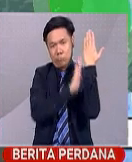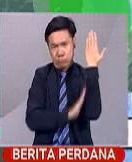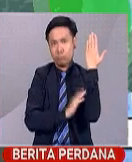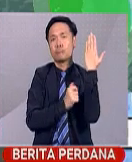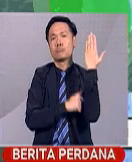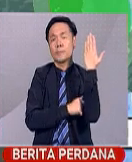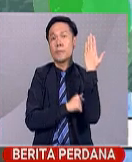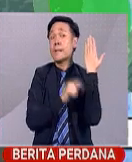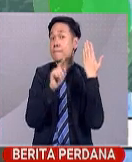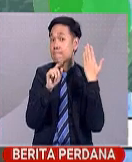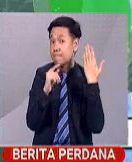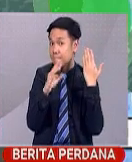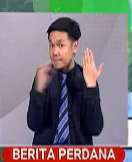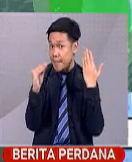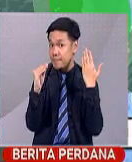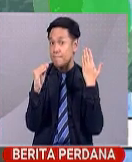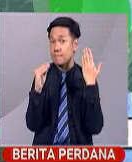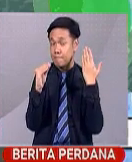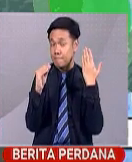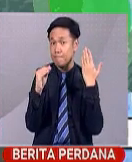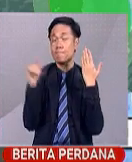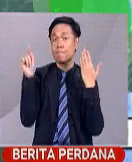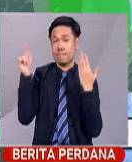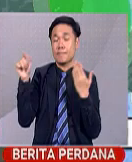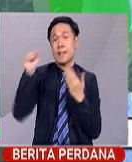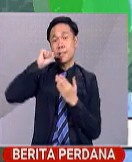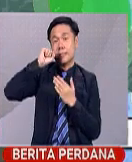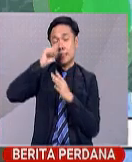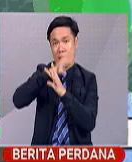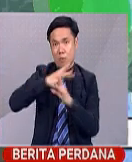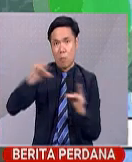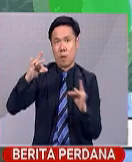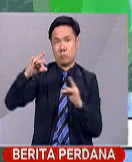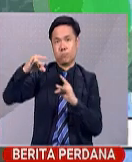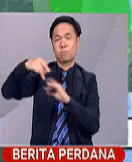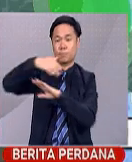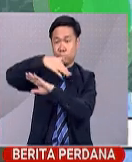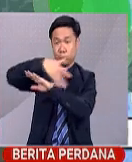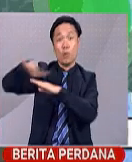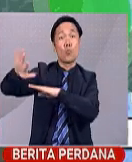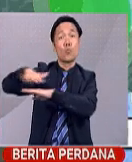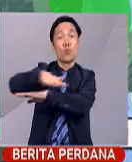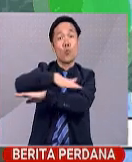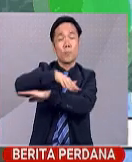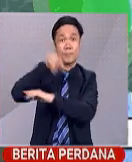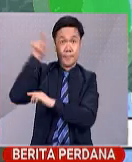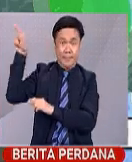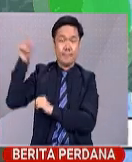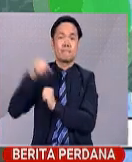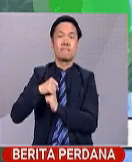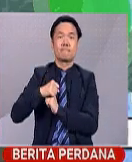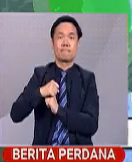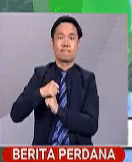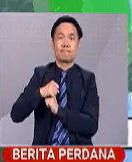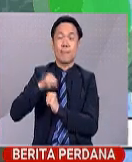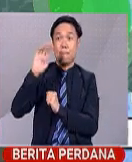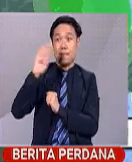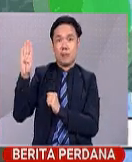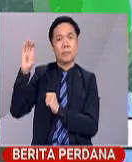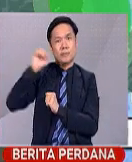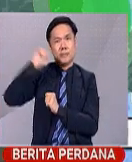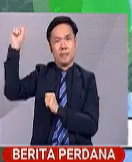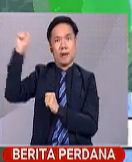termasuk di sekitar kawasan pesisiran pantai negeri Sarawak dan juga di kawasan pesisiran pantai barat negeri